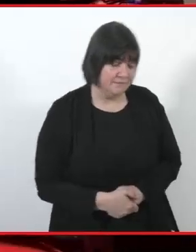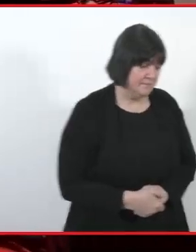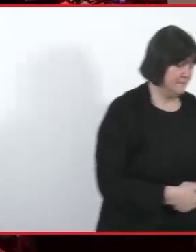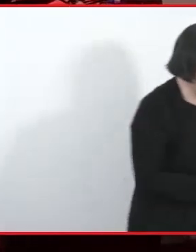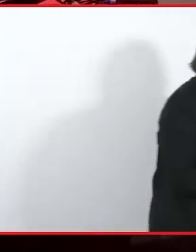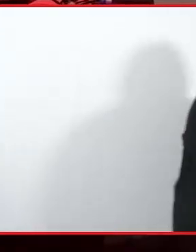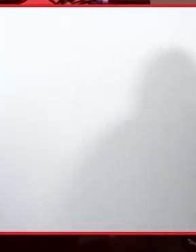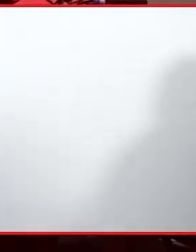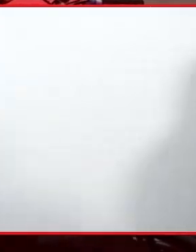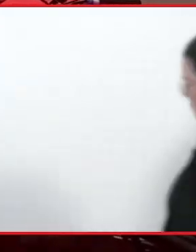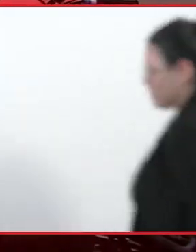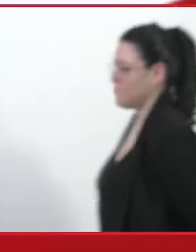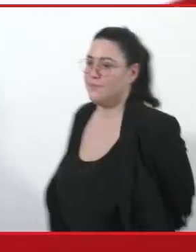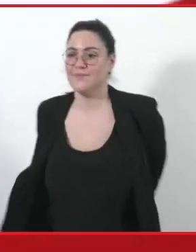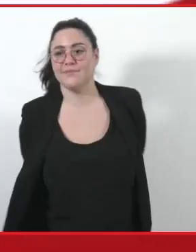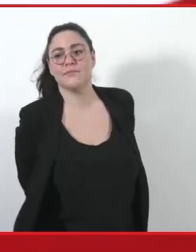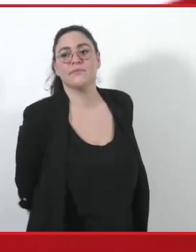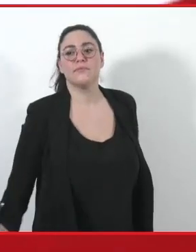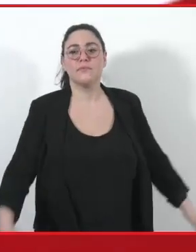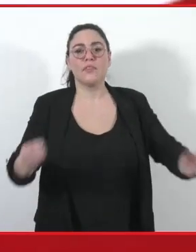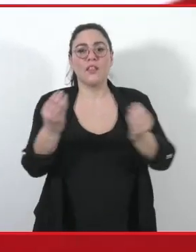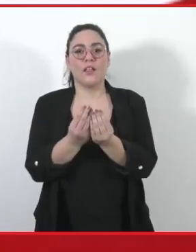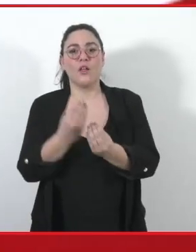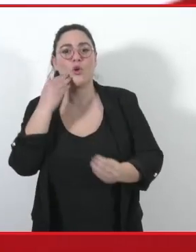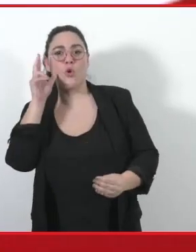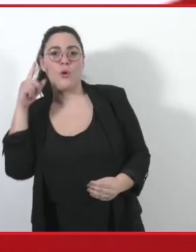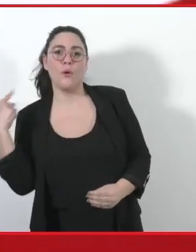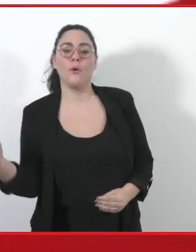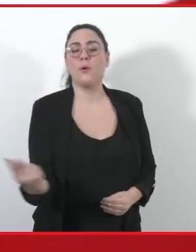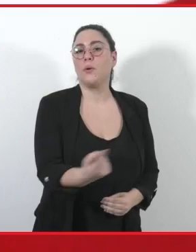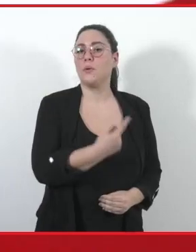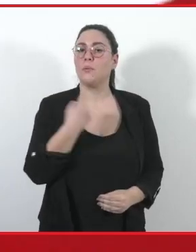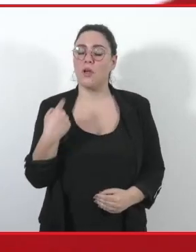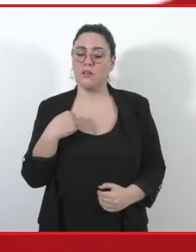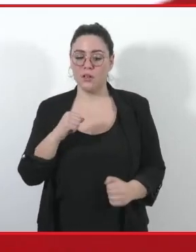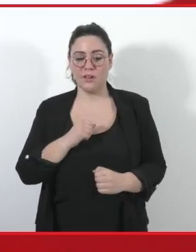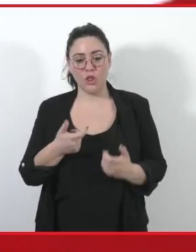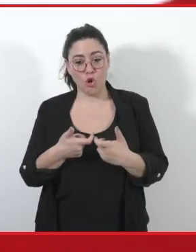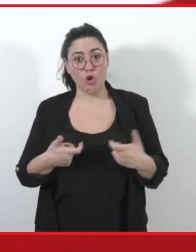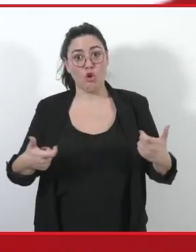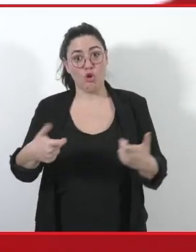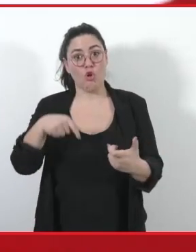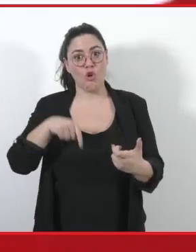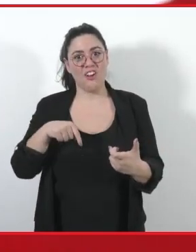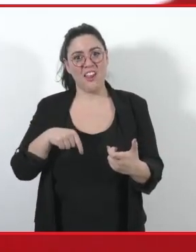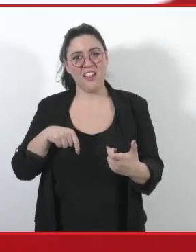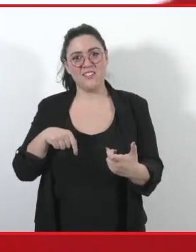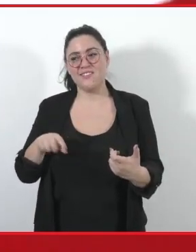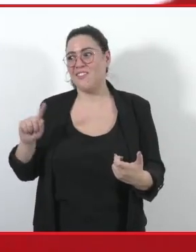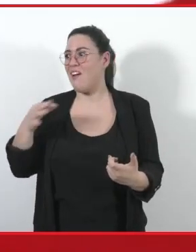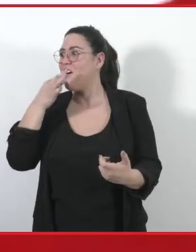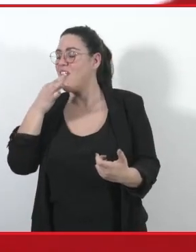Compagni e compagni, credo che questo congresso, a partire dalla relazione del Segretario Generale, ma anche i tanti